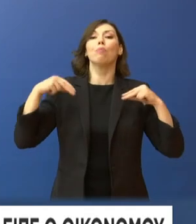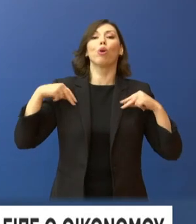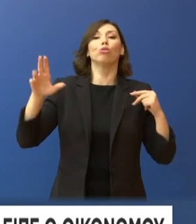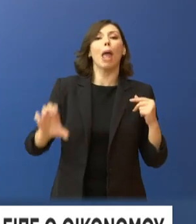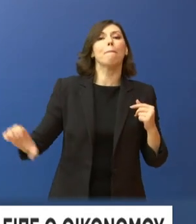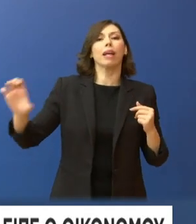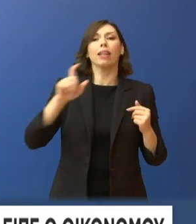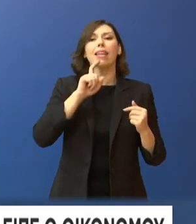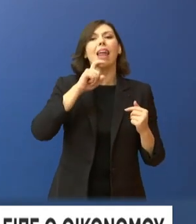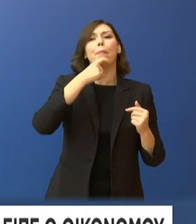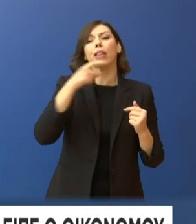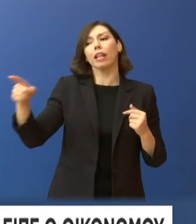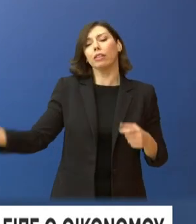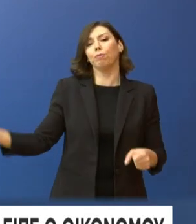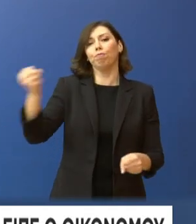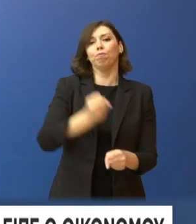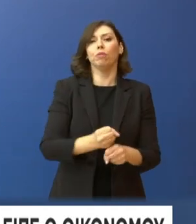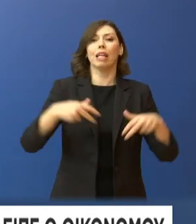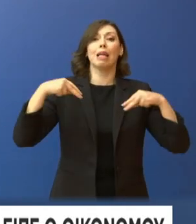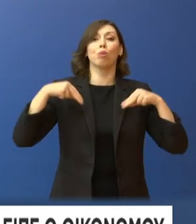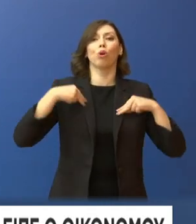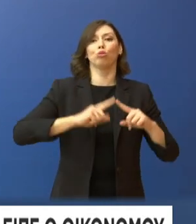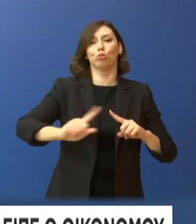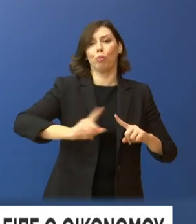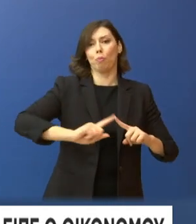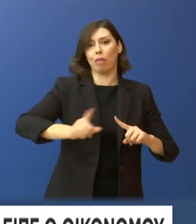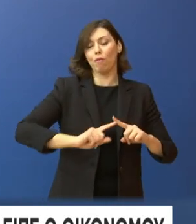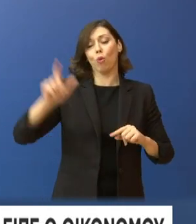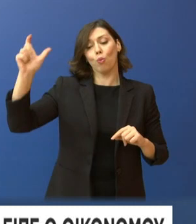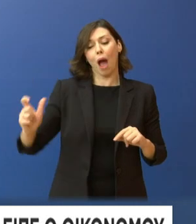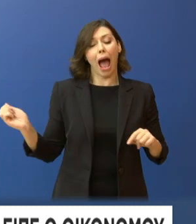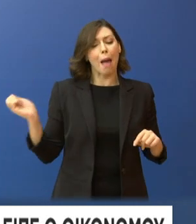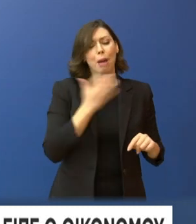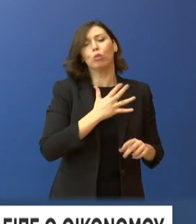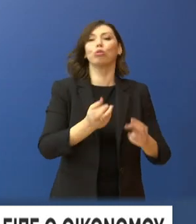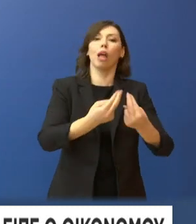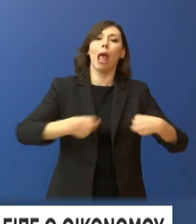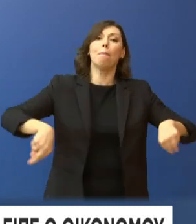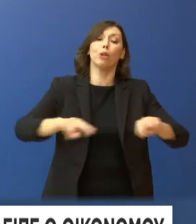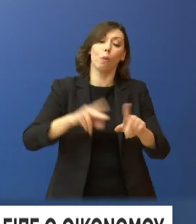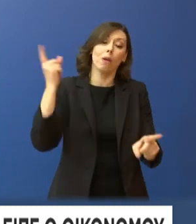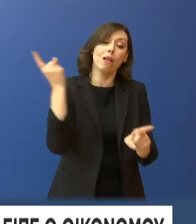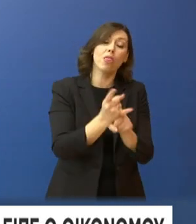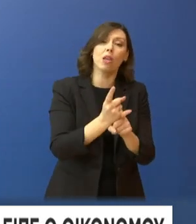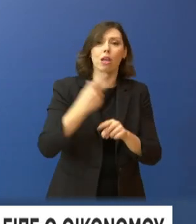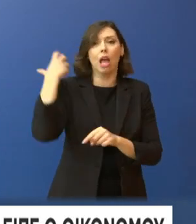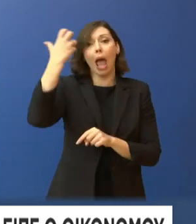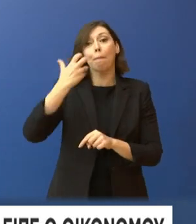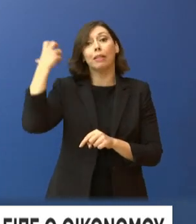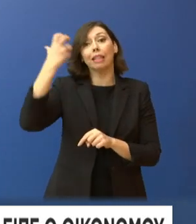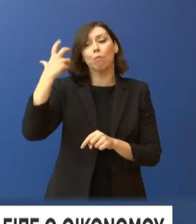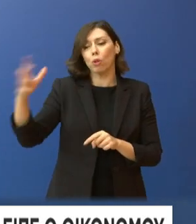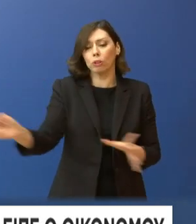προχωρήσει αμέσως γρήγορα στη σύσταση ανεξάρτητης υπερκομματικής επιτροπής εμπιρεγνωμόνων, που θα εξετάσει